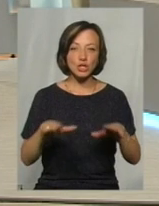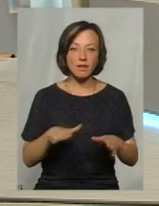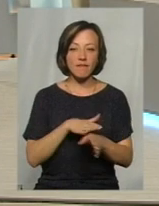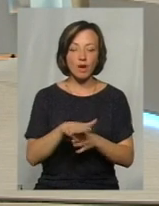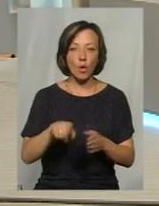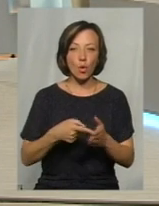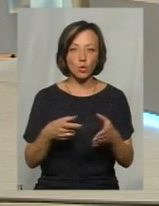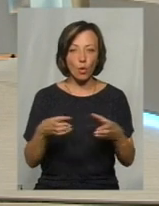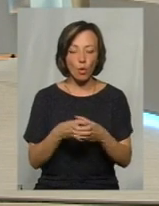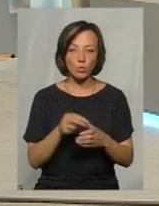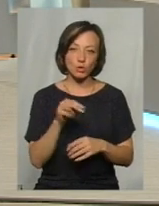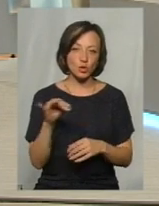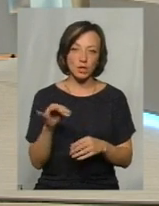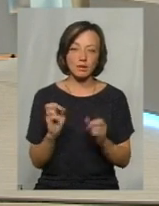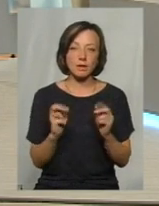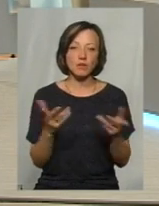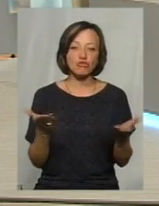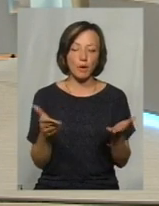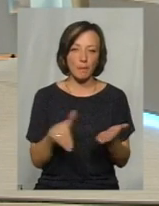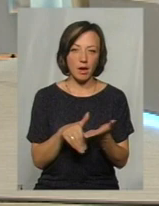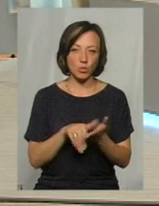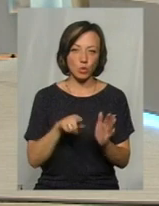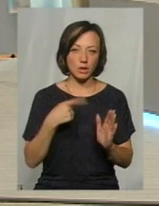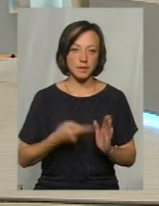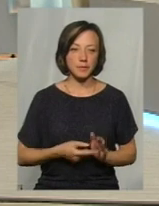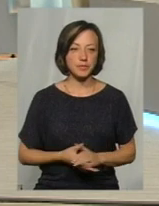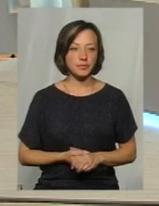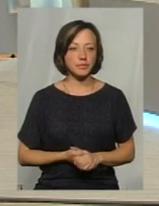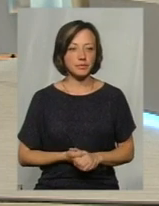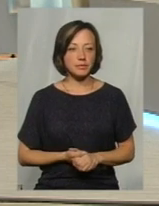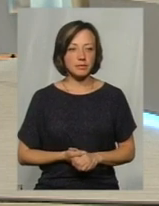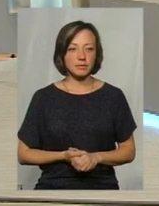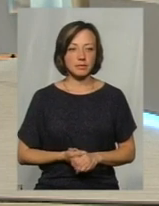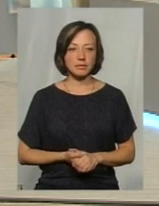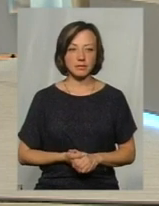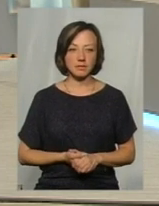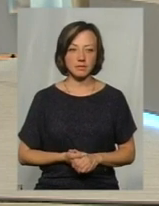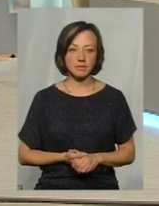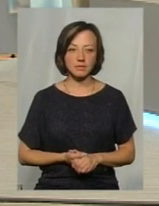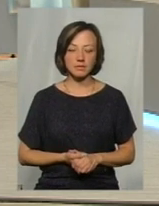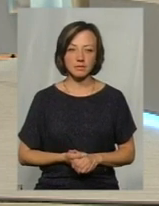виконкому? Чи які ще можуть бути допоміжні засоби?